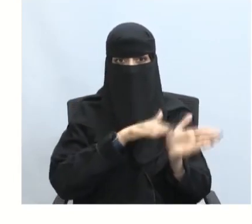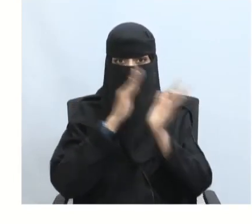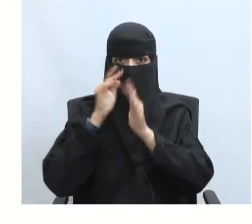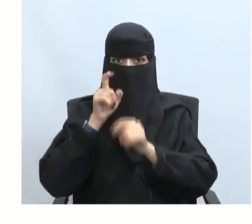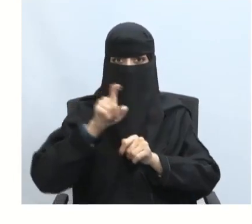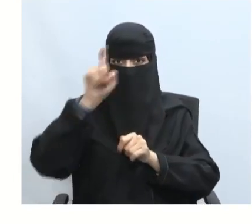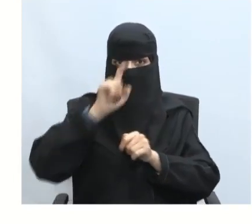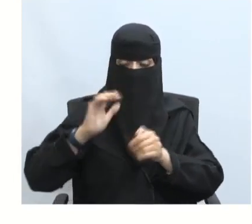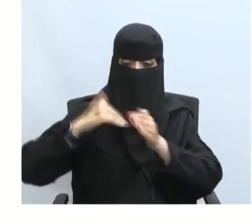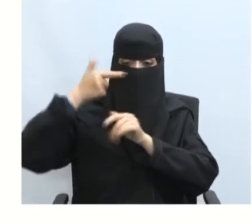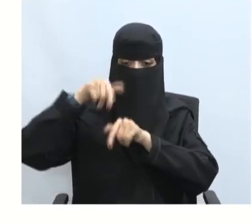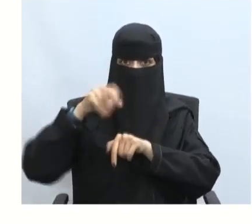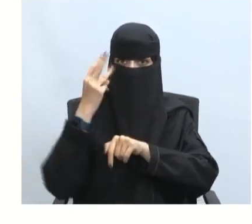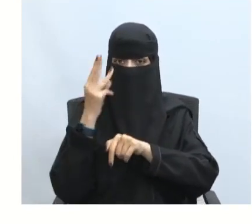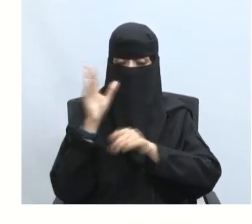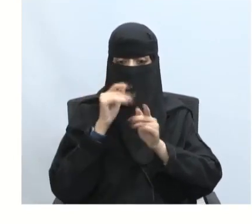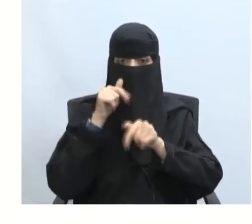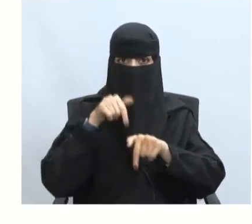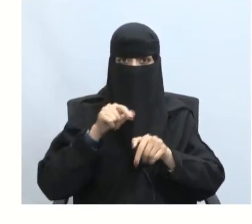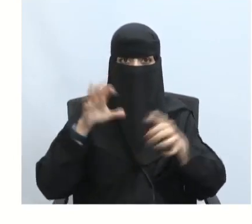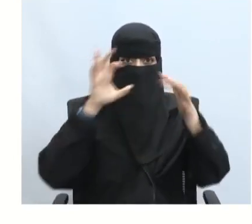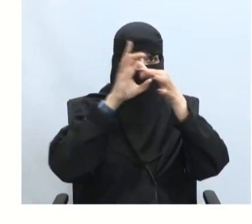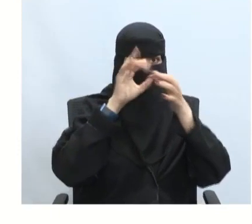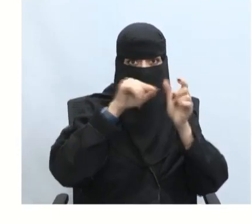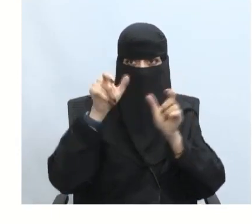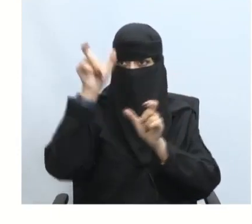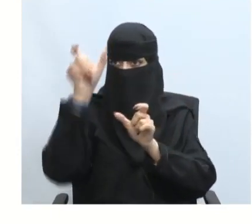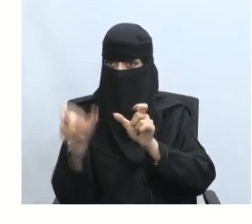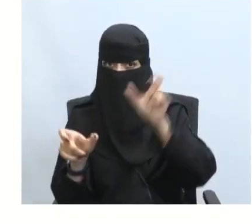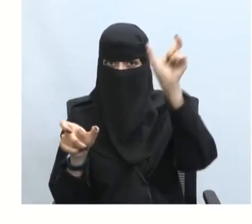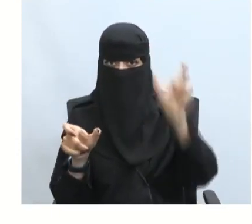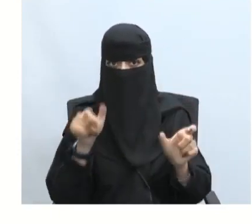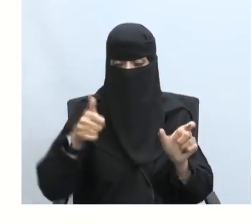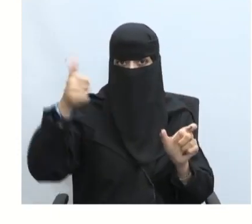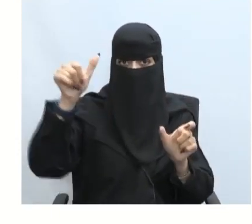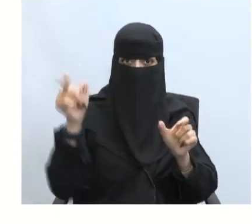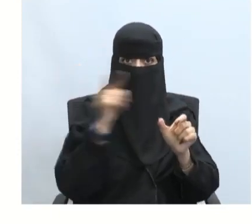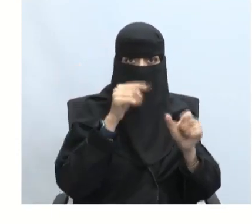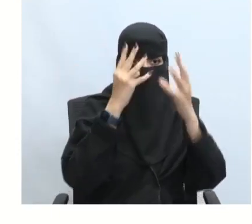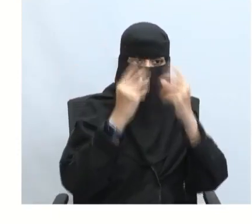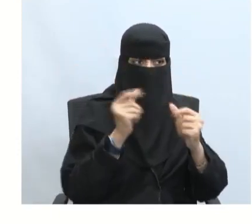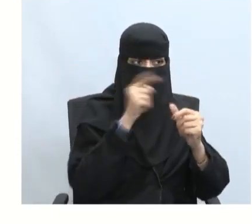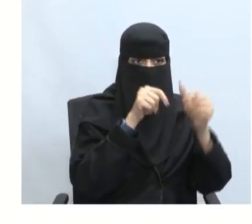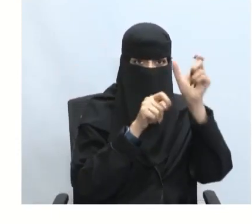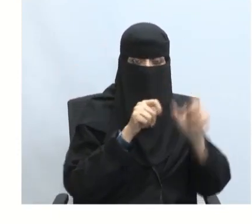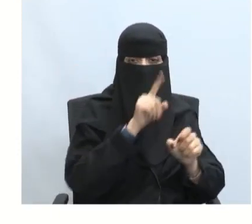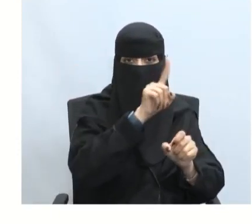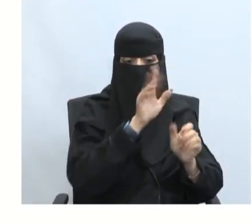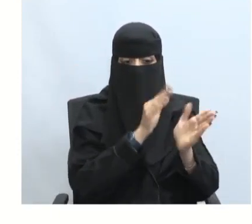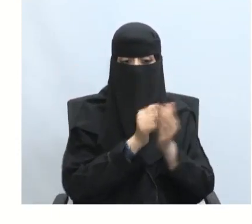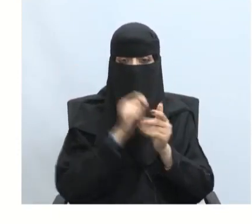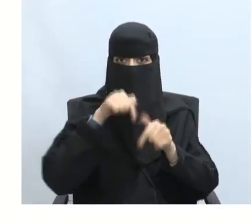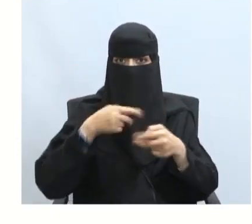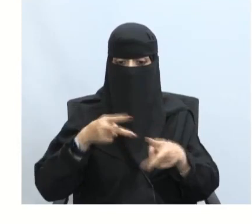للسؤال الثالث أربط كل عبارة في المجموعة ألف بما يناسبها في المجموعة ألف